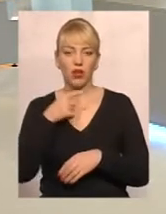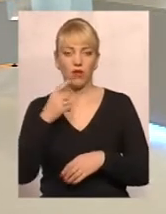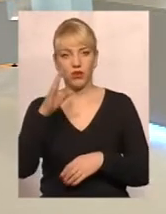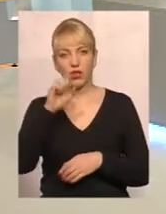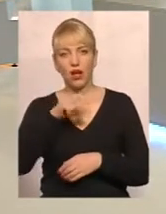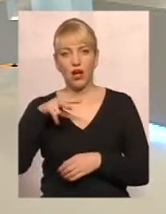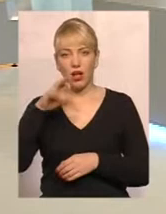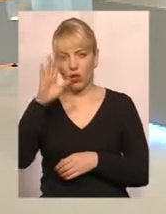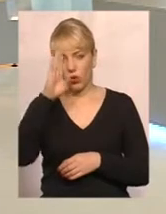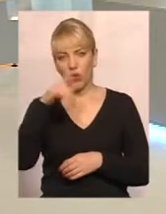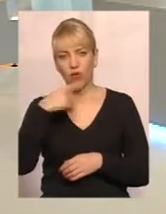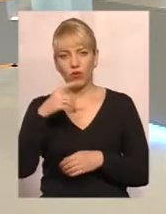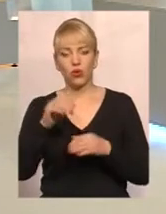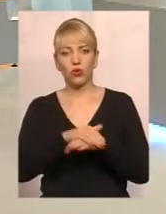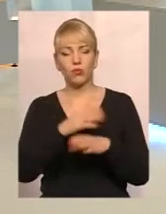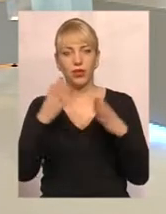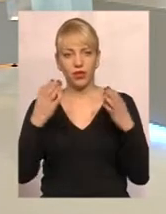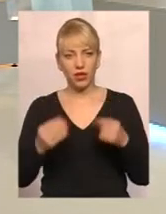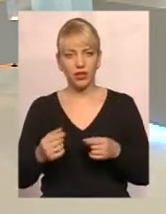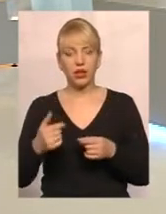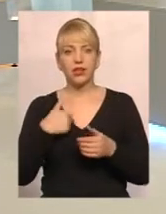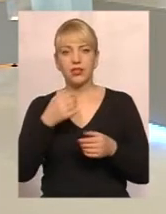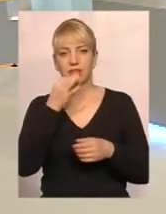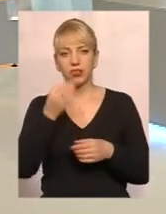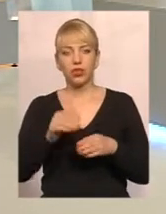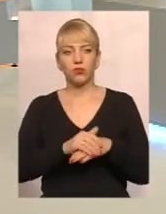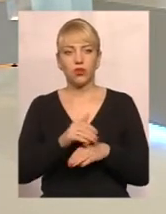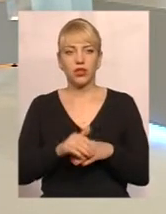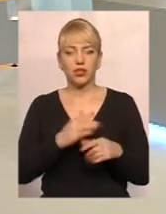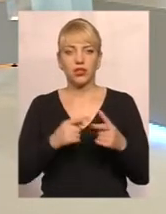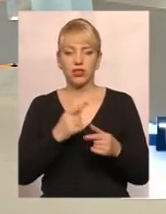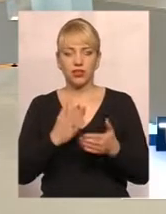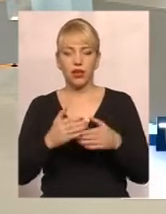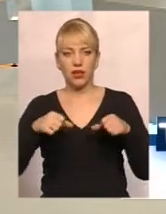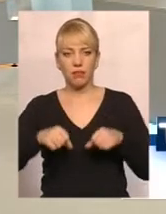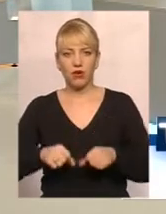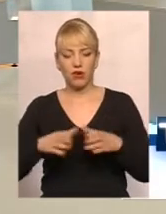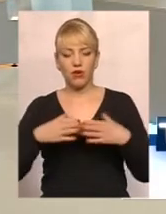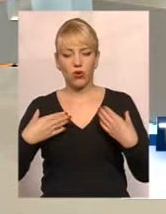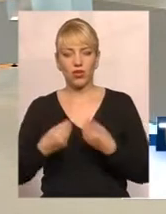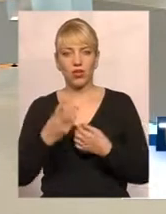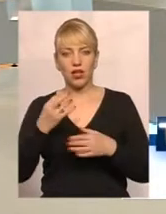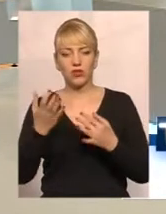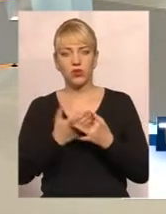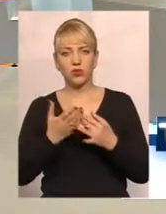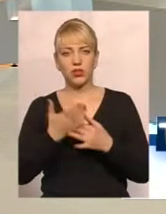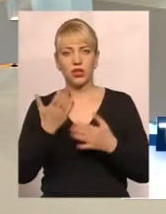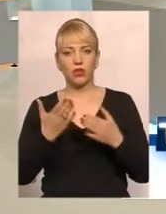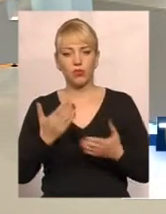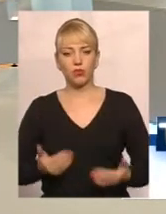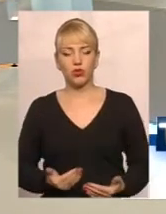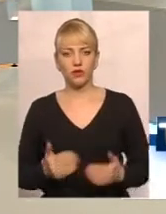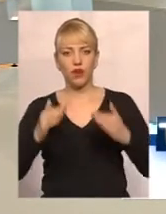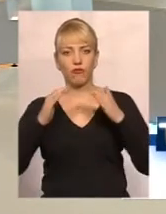Алло, добро дня. А звідси, ласка, чи має право родина на субсидії, якщо вона проживає в